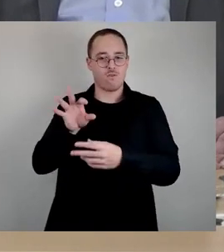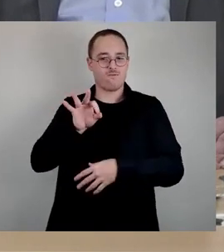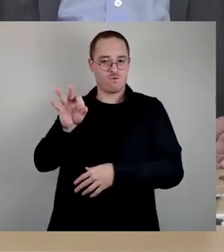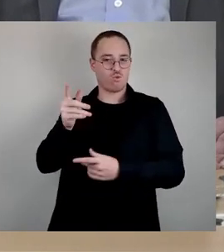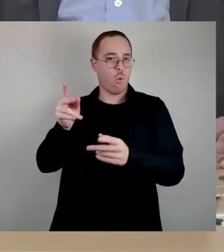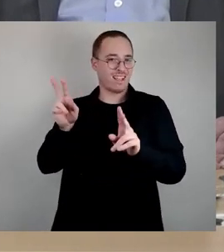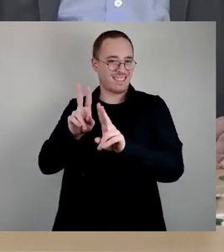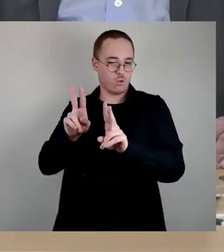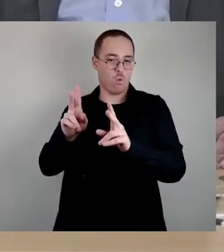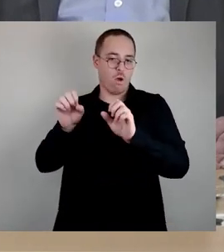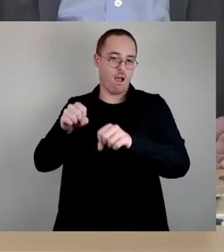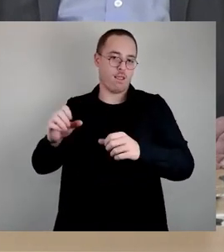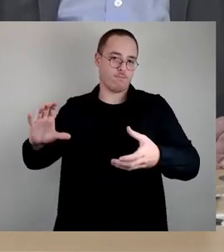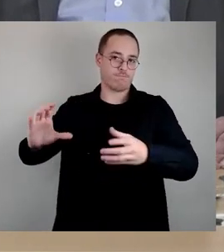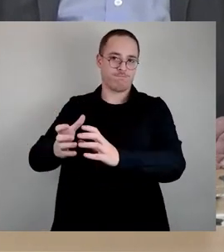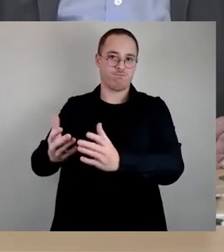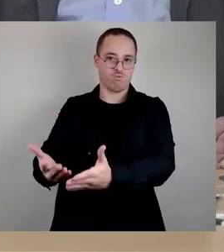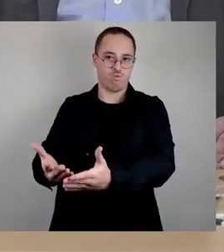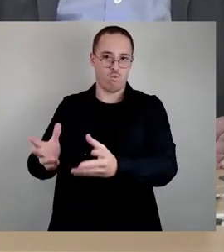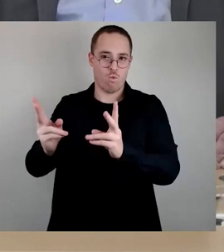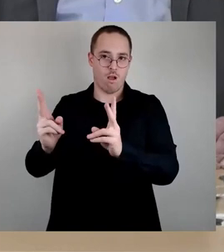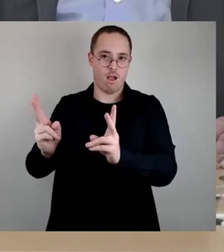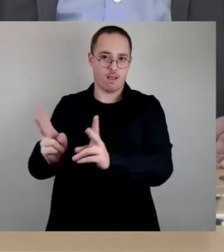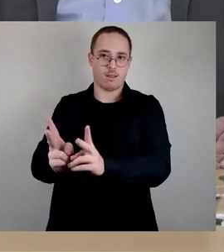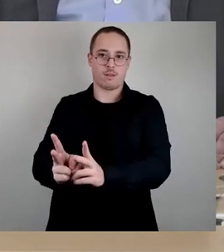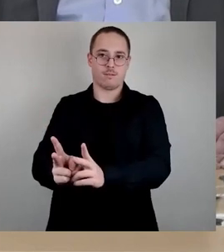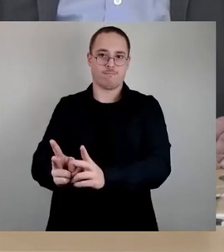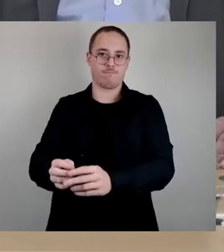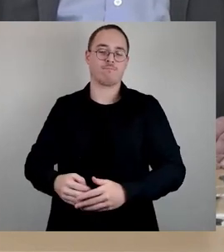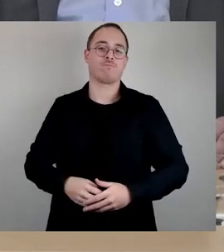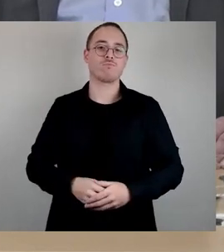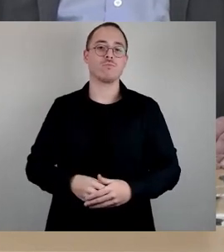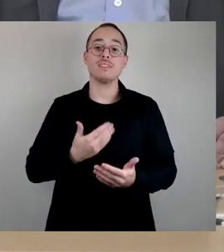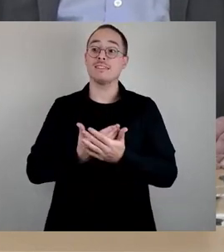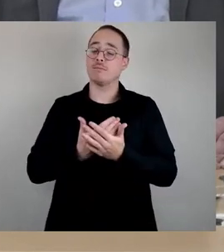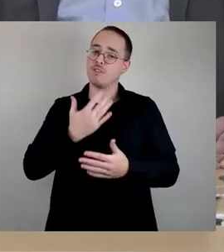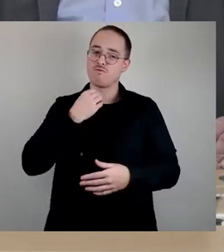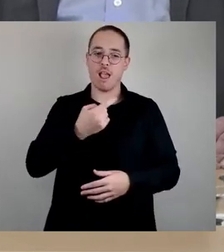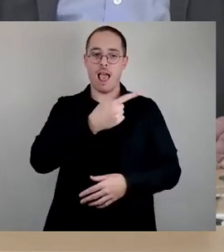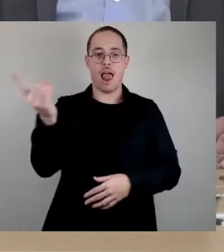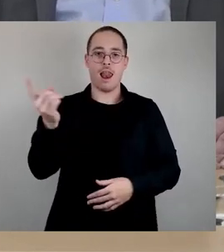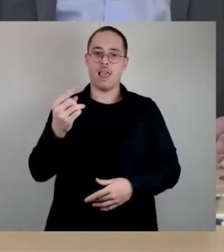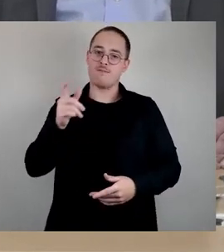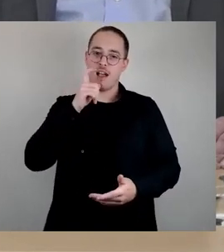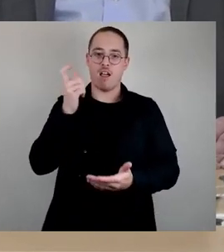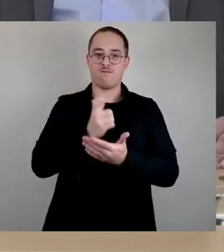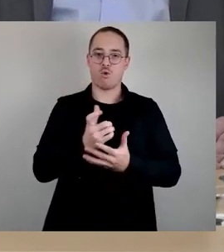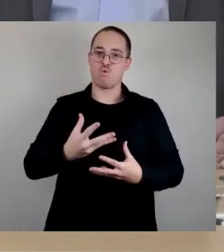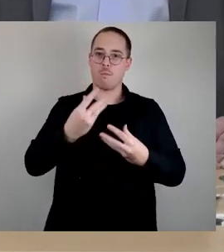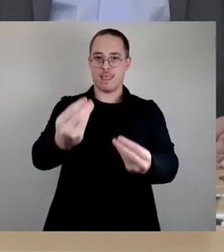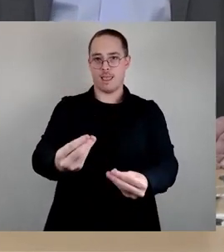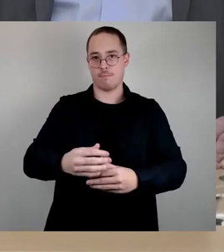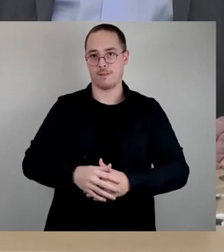deshalb, Verantwortung zu übernehmen. Wir rufen auf, gemeinsam und mit Mut unsere